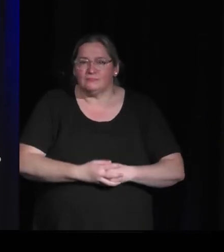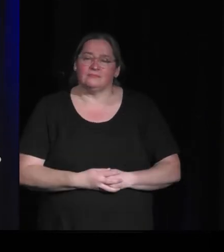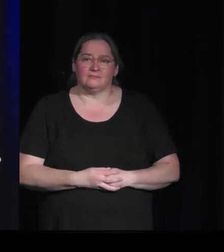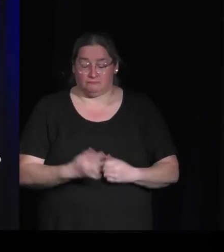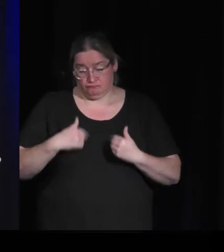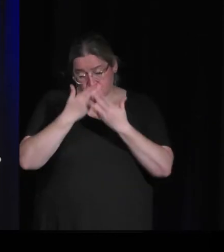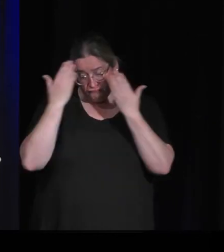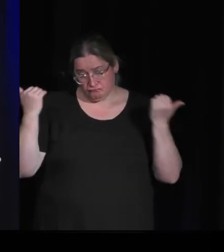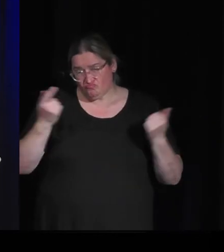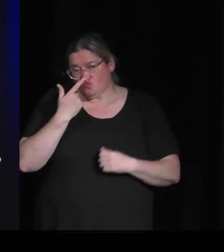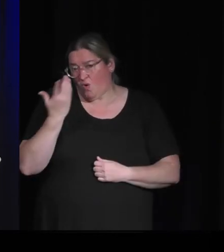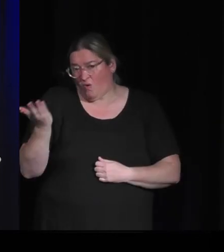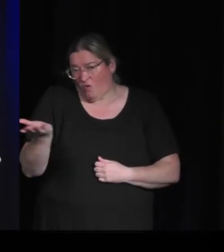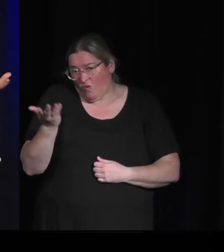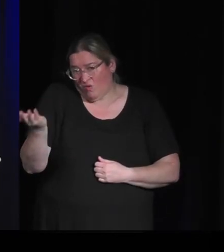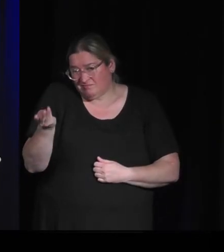Je ne pas. Non, on va peut-être